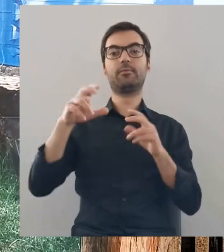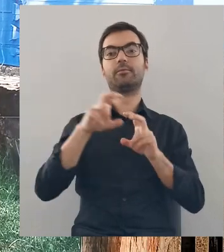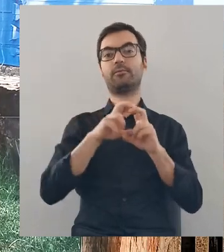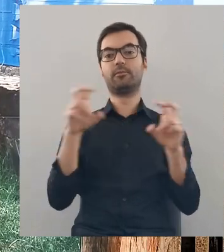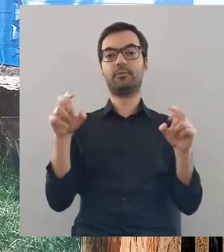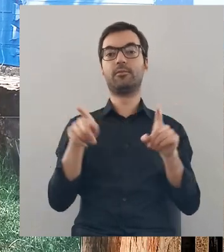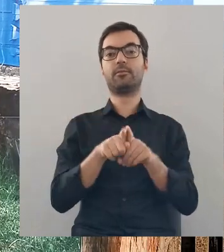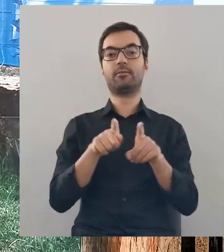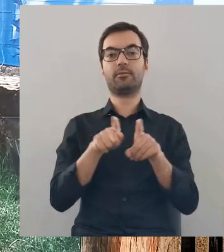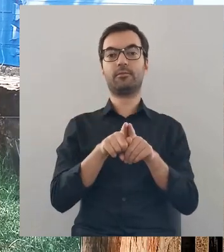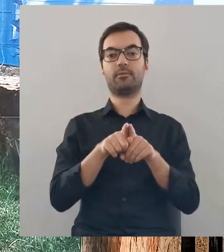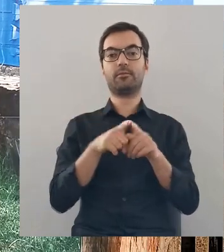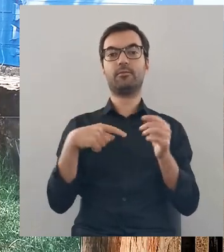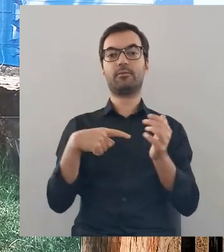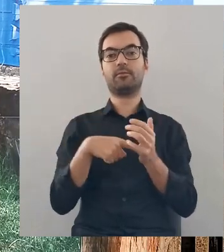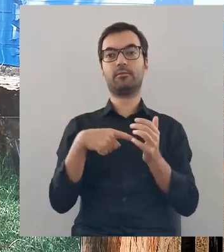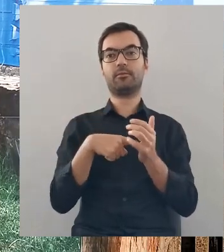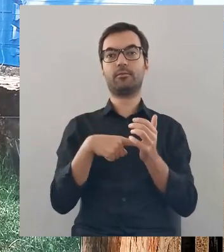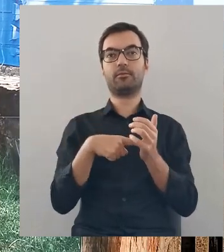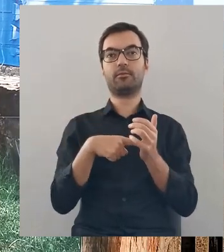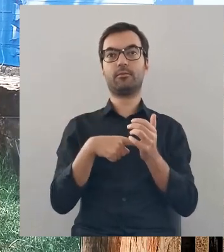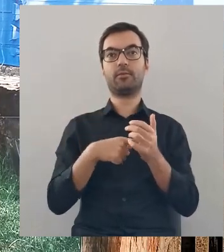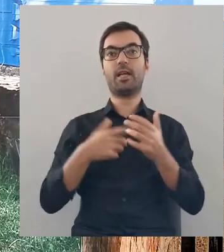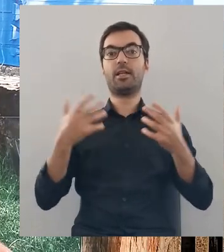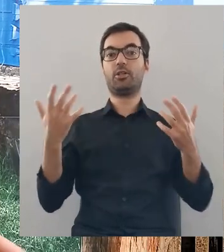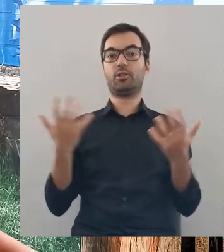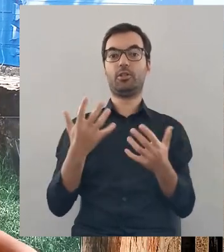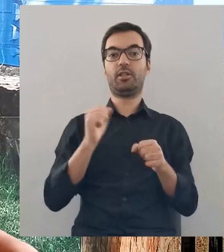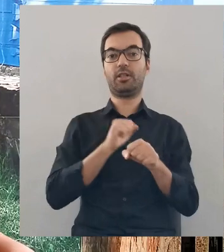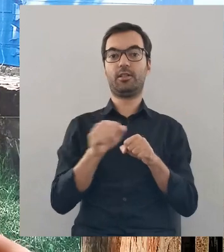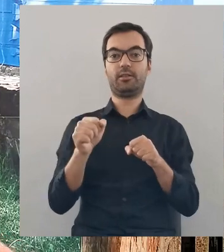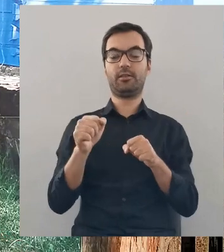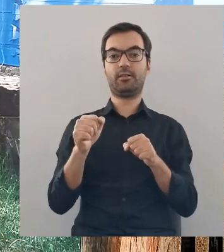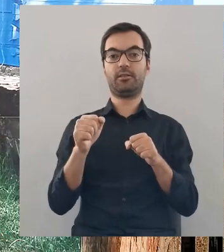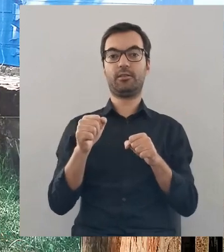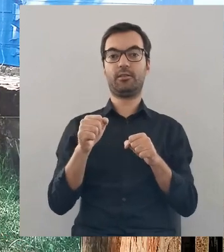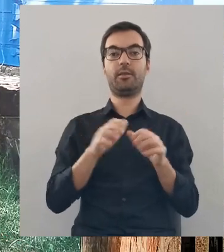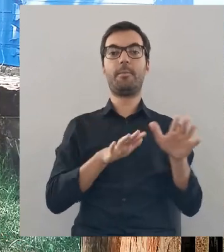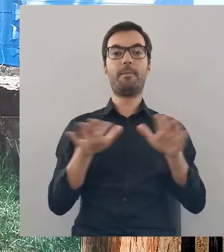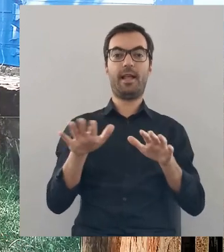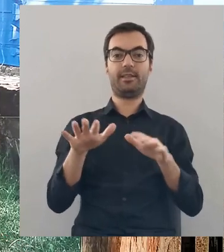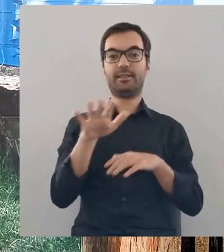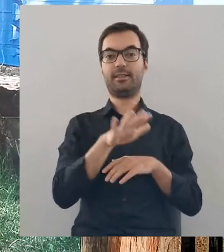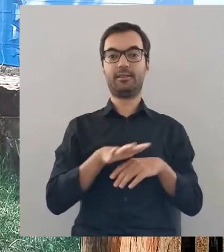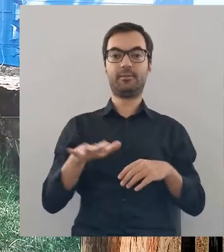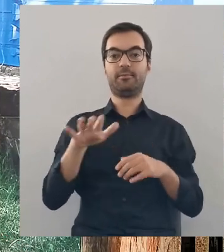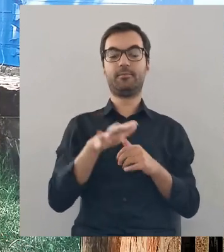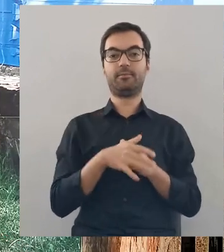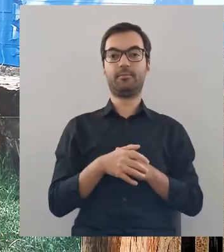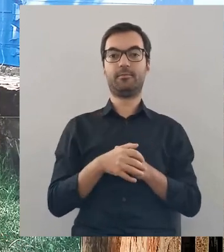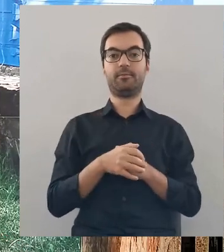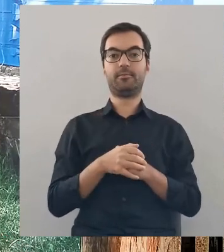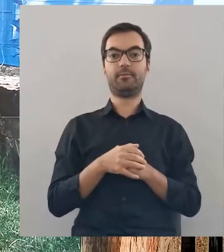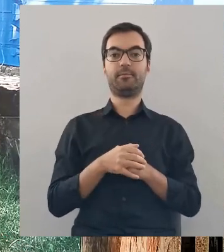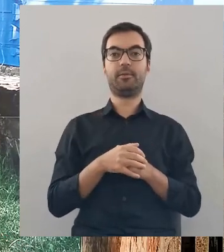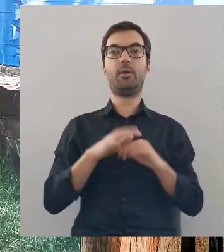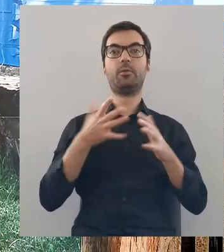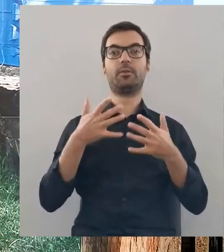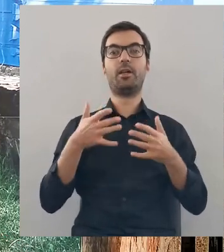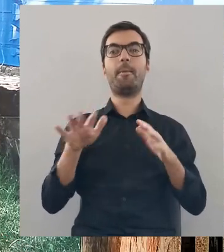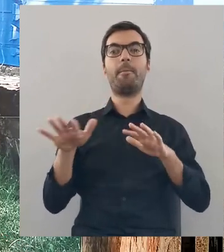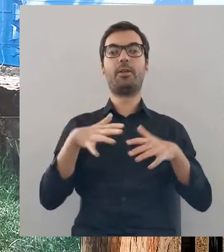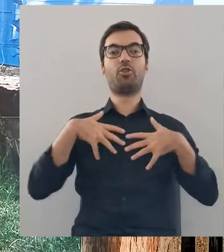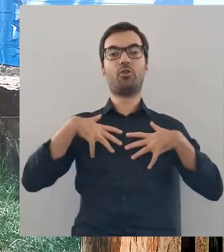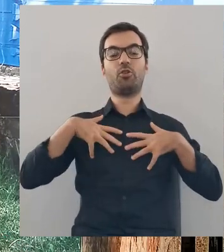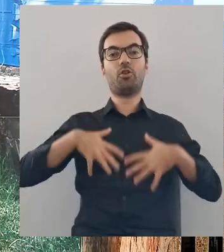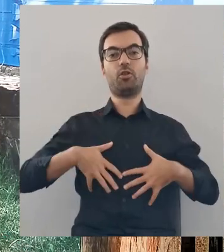czasach również to, gdzie znajduje się dane miejsce, czyli